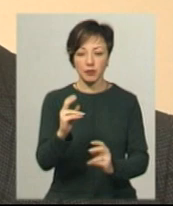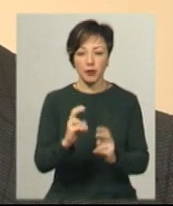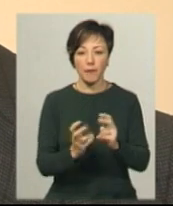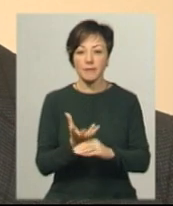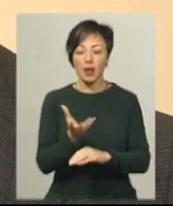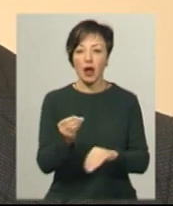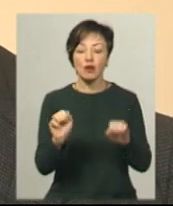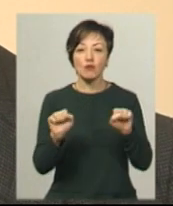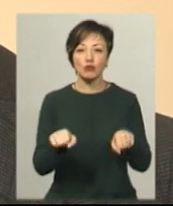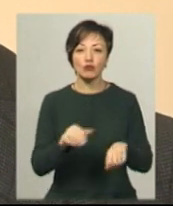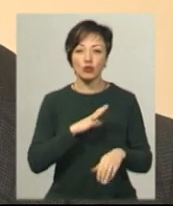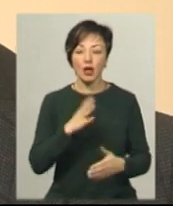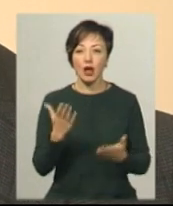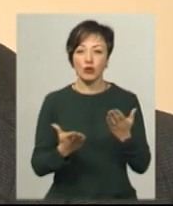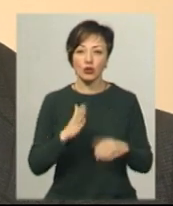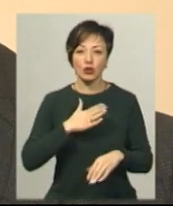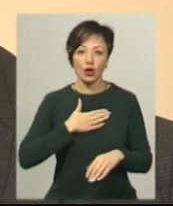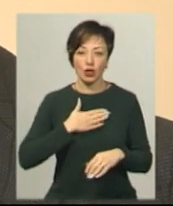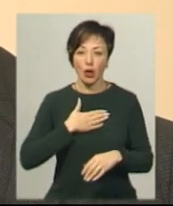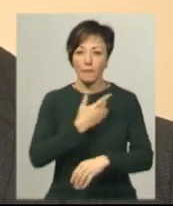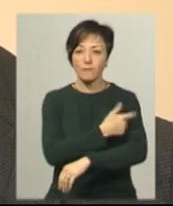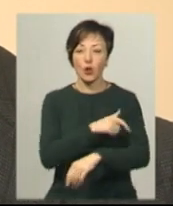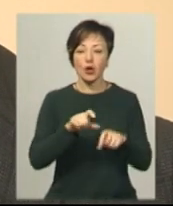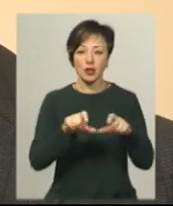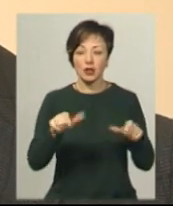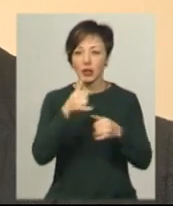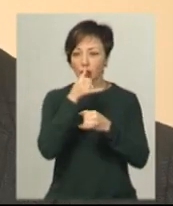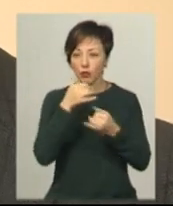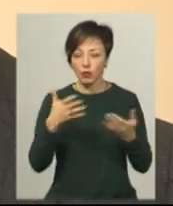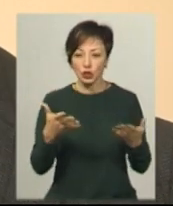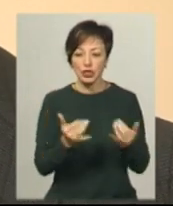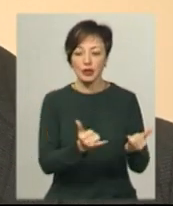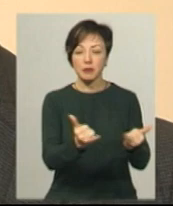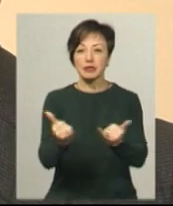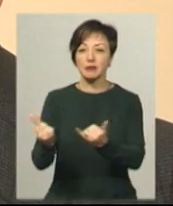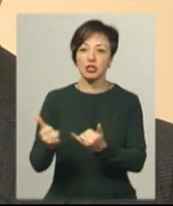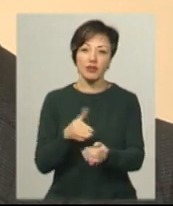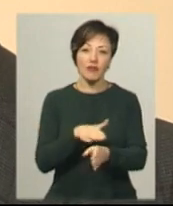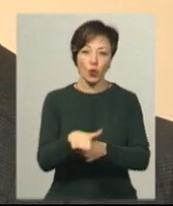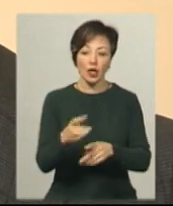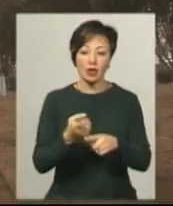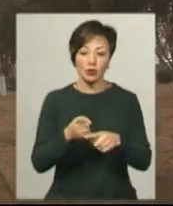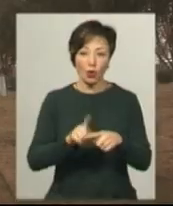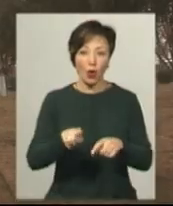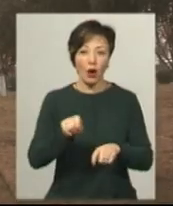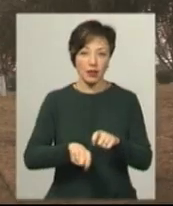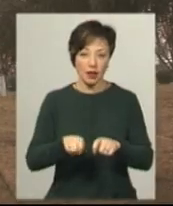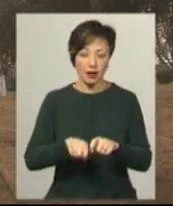аналізи можуть бути, якщо наша поліклініка не може забезпечити виконання цього аналізу.